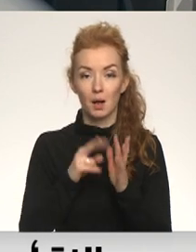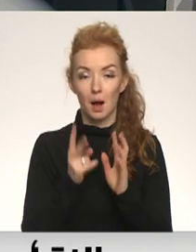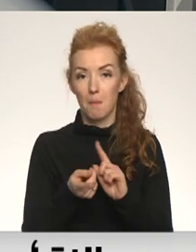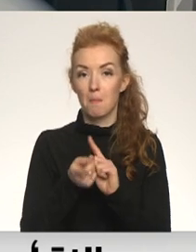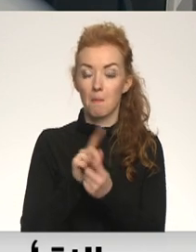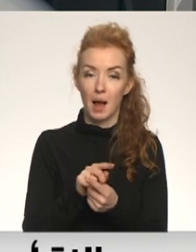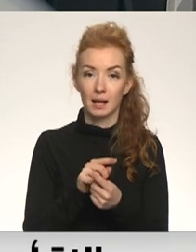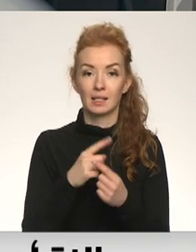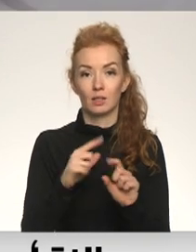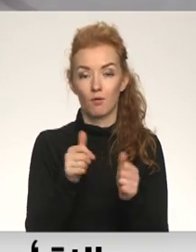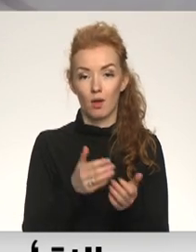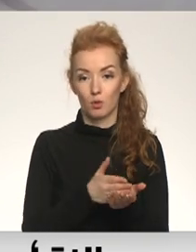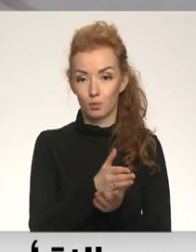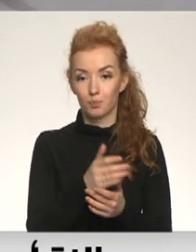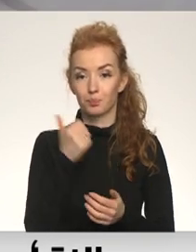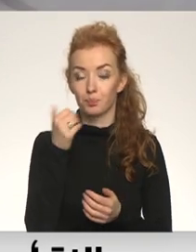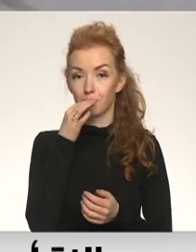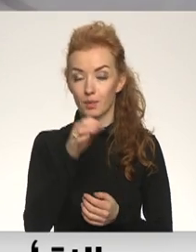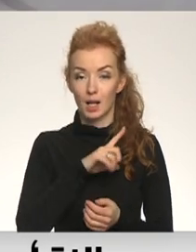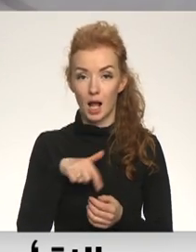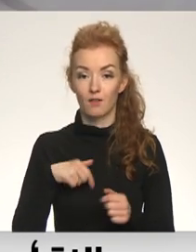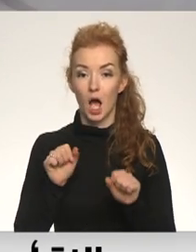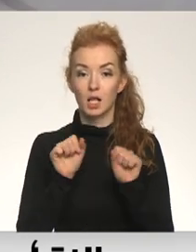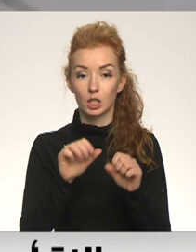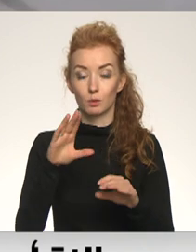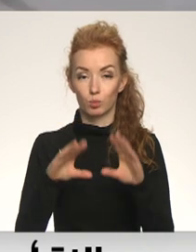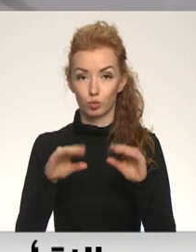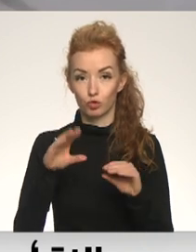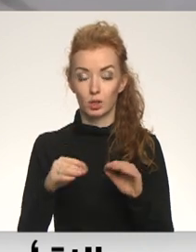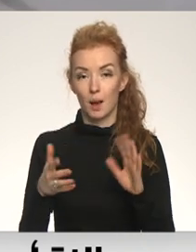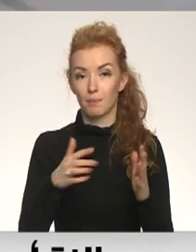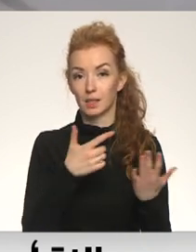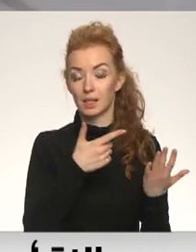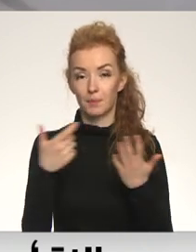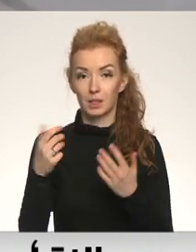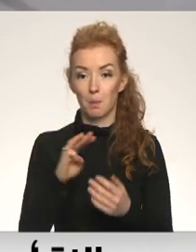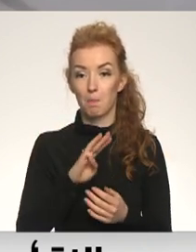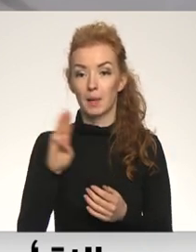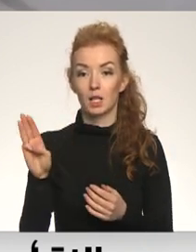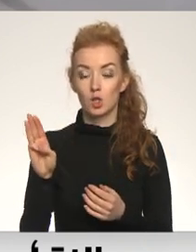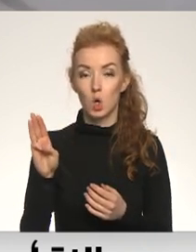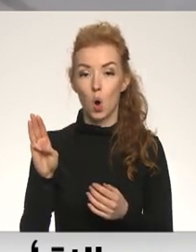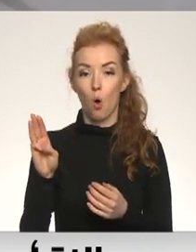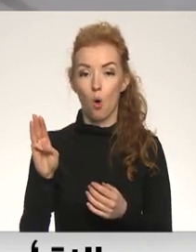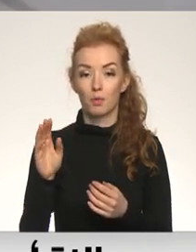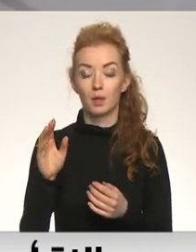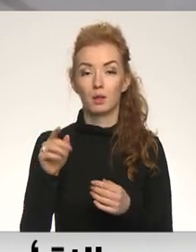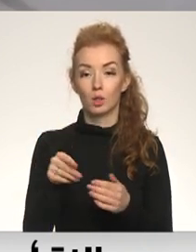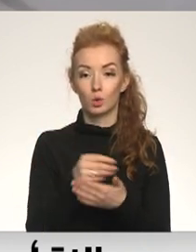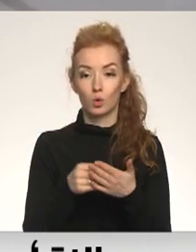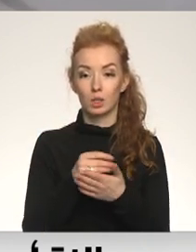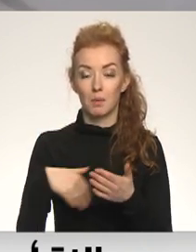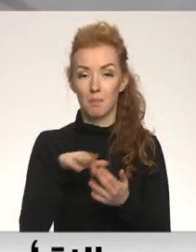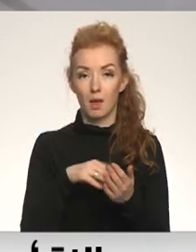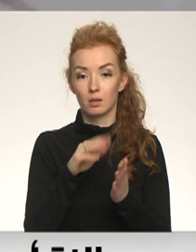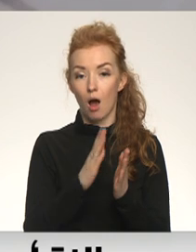meglējot citus risinājums. Latvijas aizsardzības budžets ir ap 700 miljoniem vairāk vai mazāk. Tas nozīmē, ka mēs